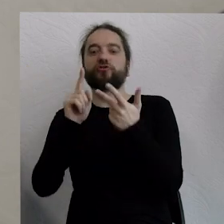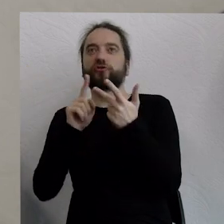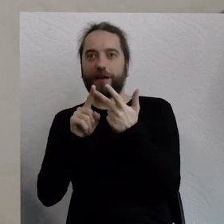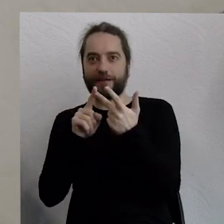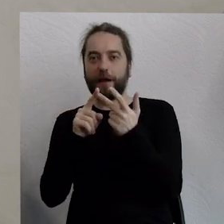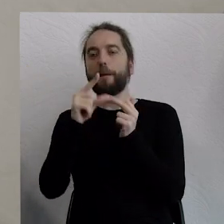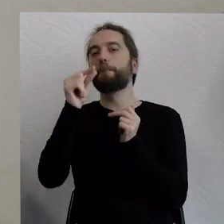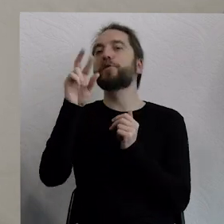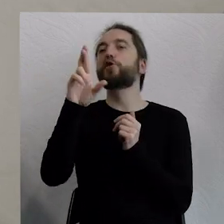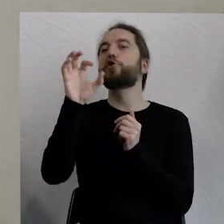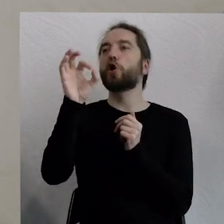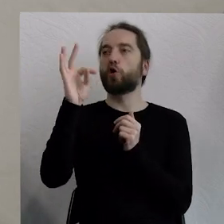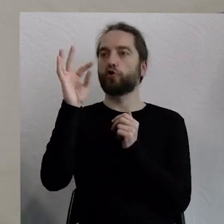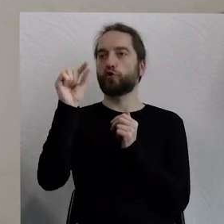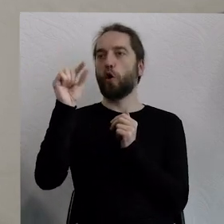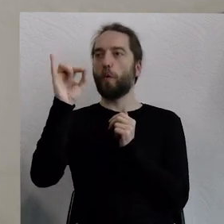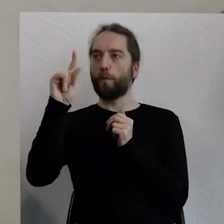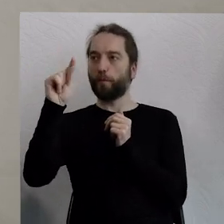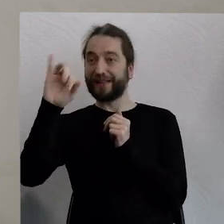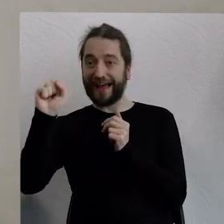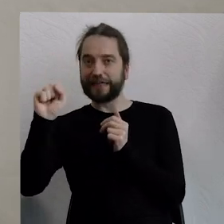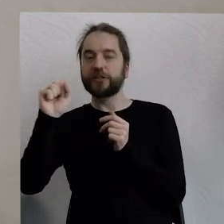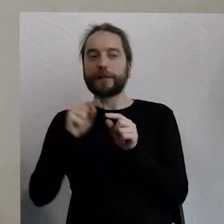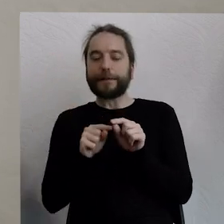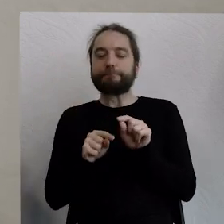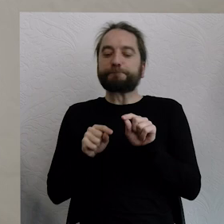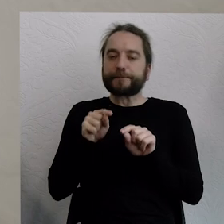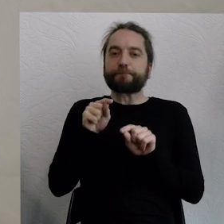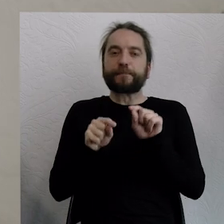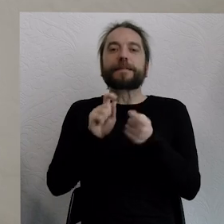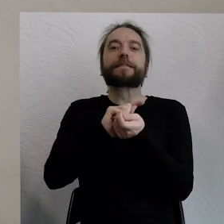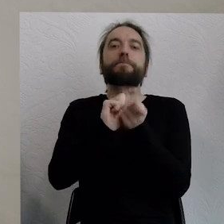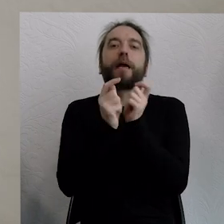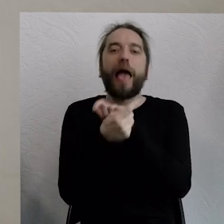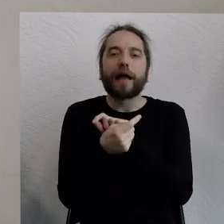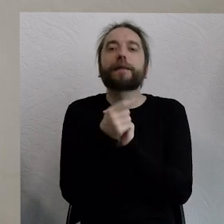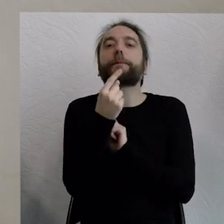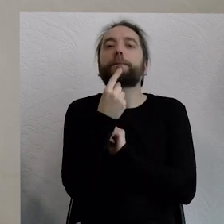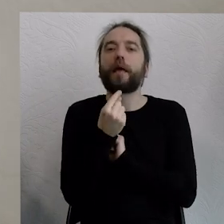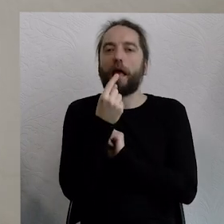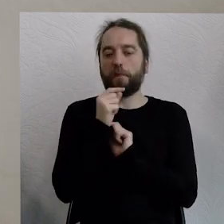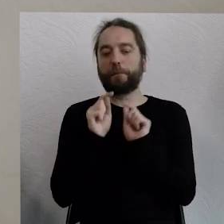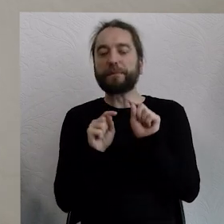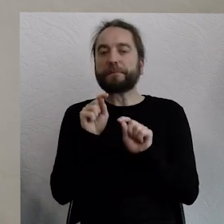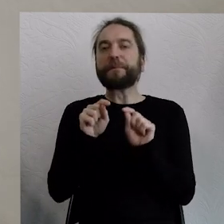Czyli wprowadzanie małymi krokami już teraz zmian, które są zapowiedzią tej przyszłości, która przed nami.